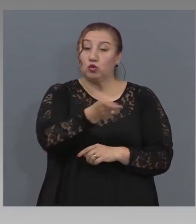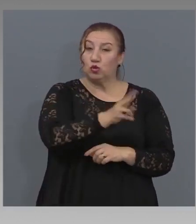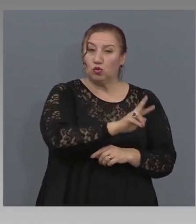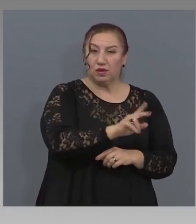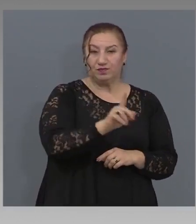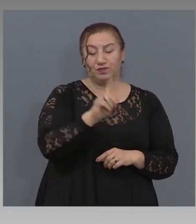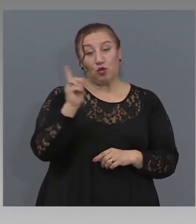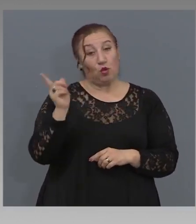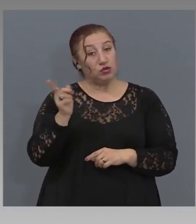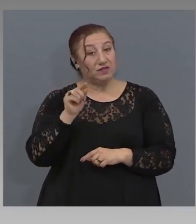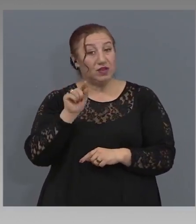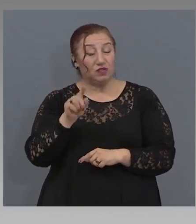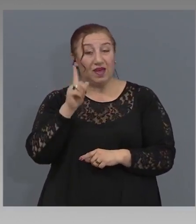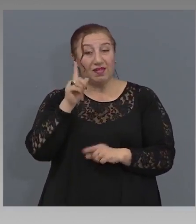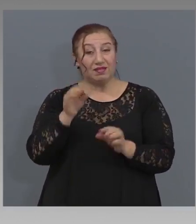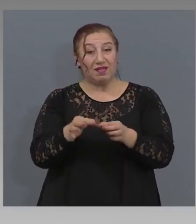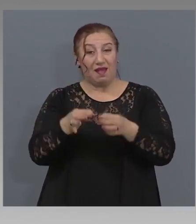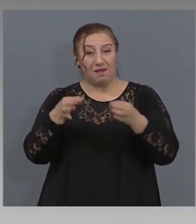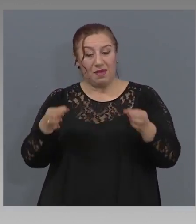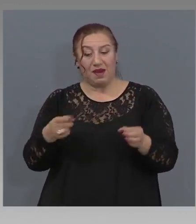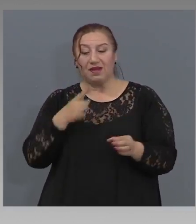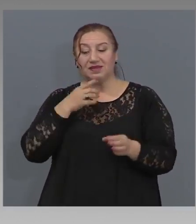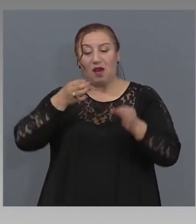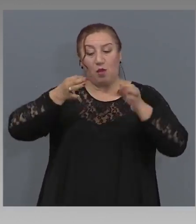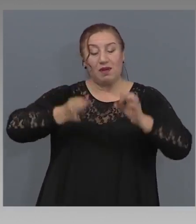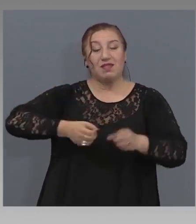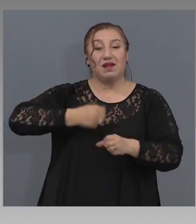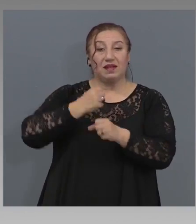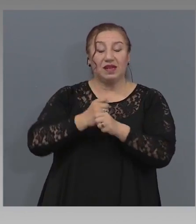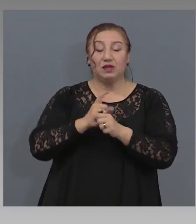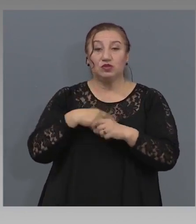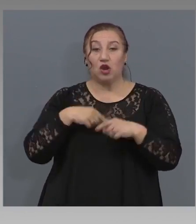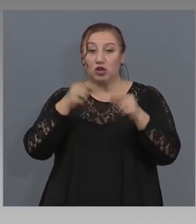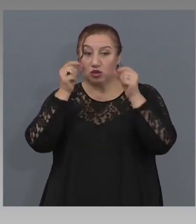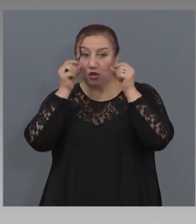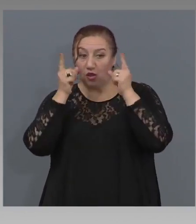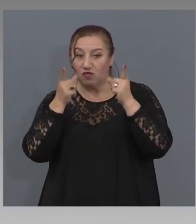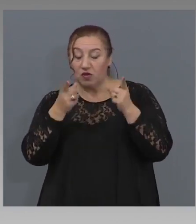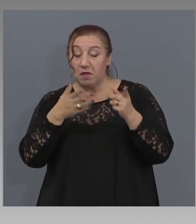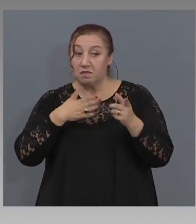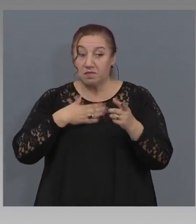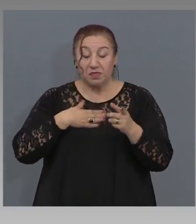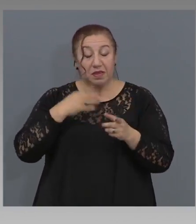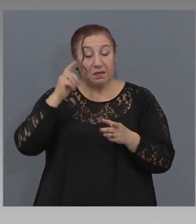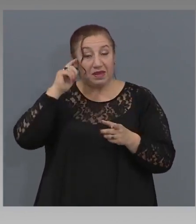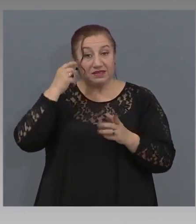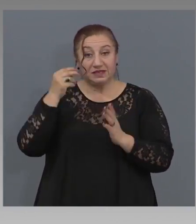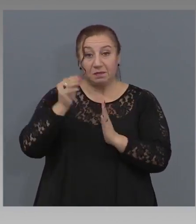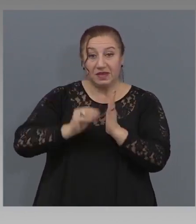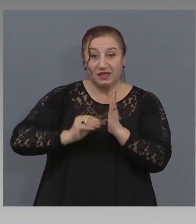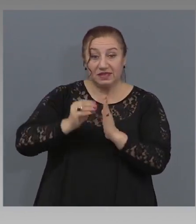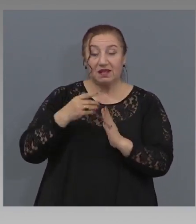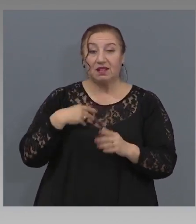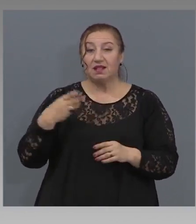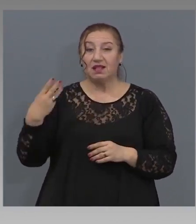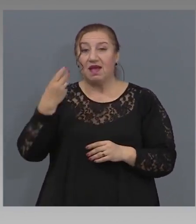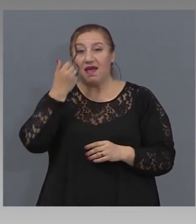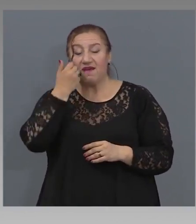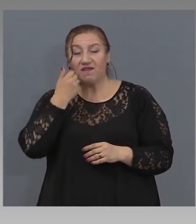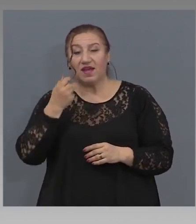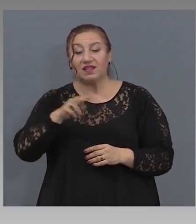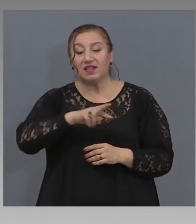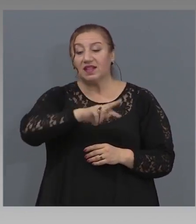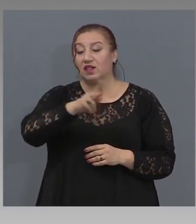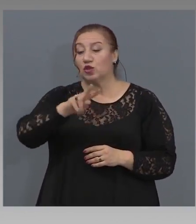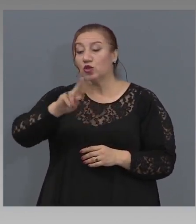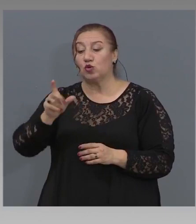такава мярка за определен сектор и дейност би ни отворила очите дали има смисъл и ефект в други сектори, въпреки че не може